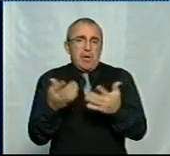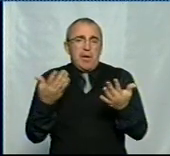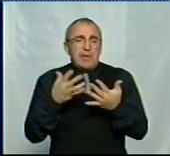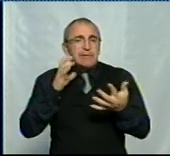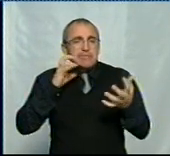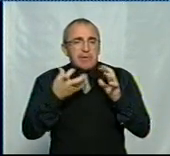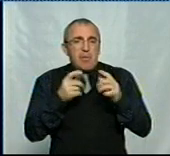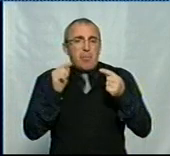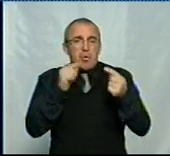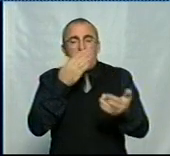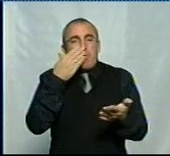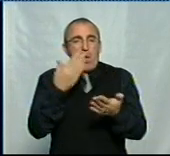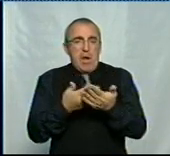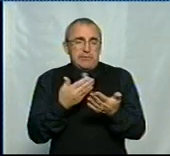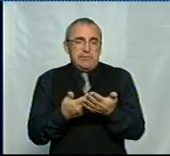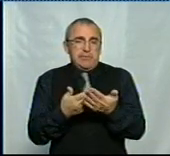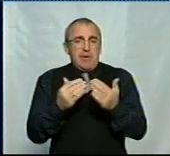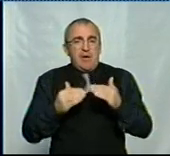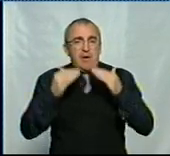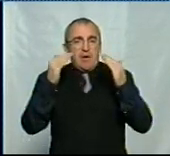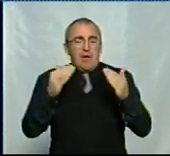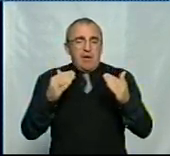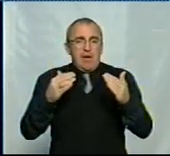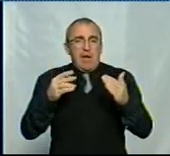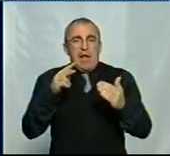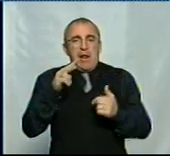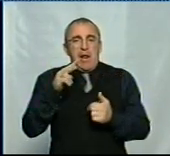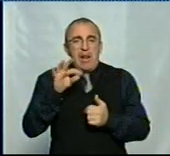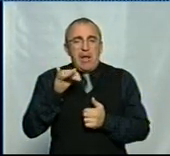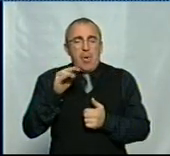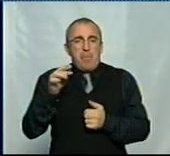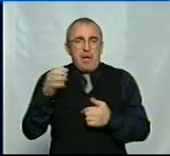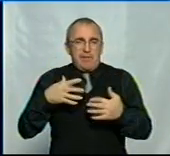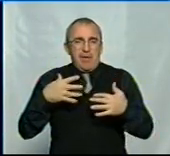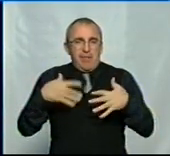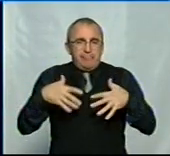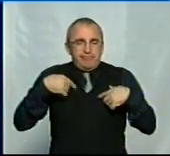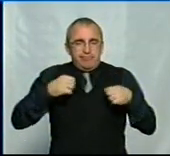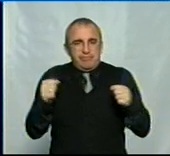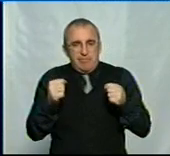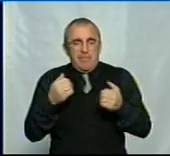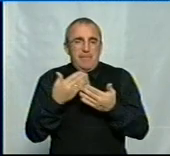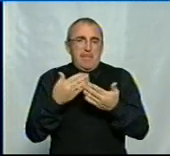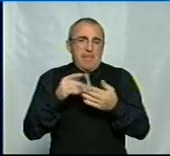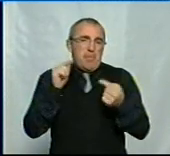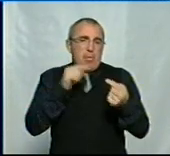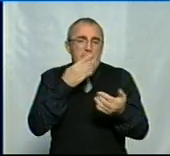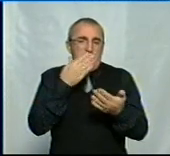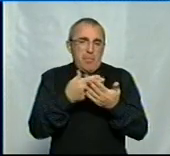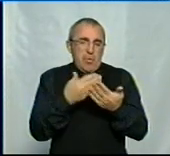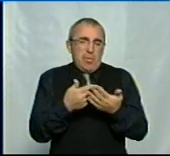серйозні протипоказання. Висока лихманка може бути 39 і вище. Це протипоказання.